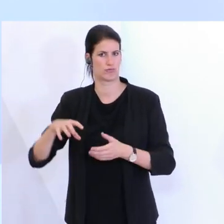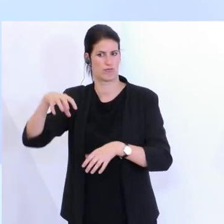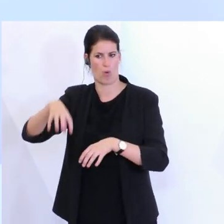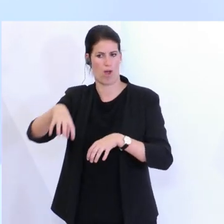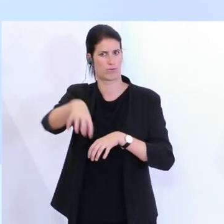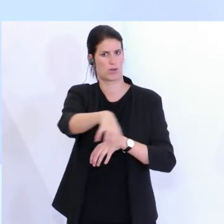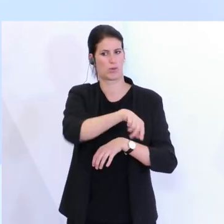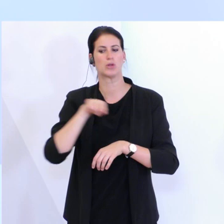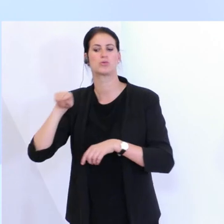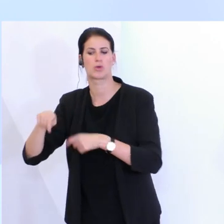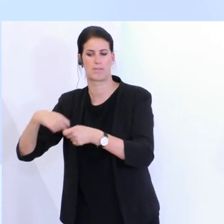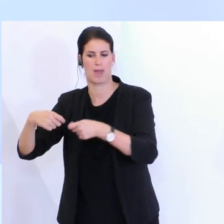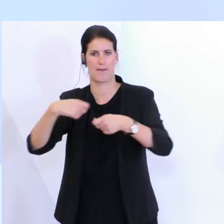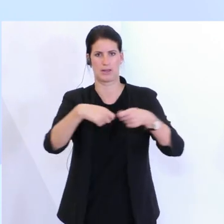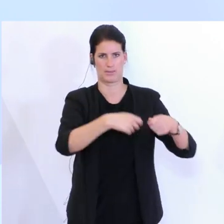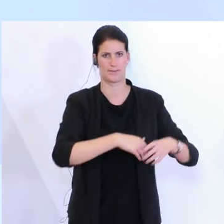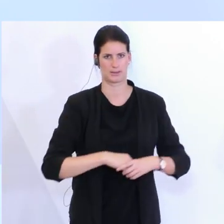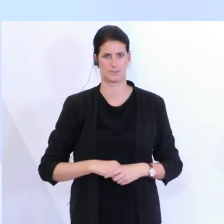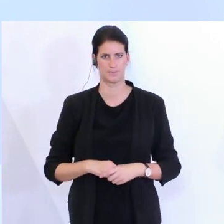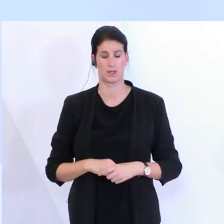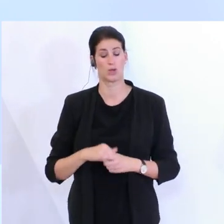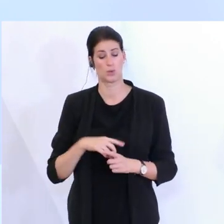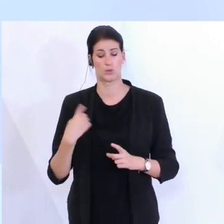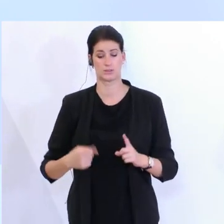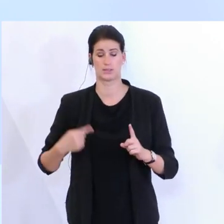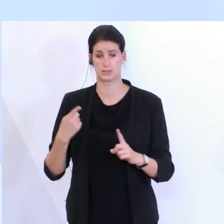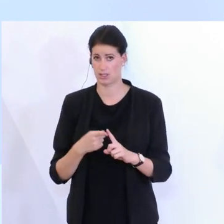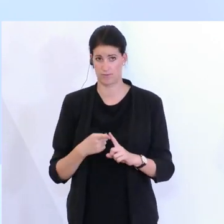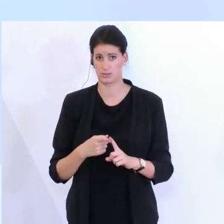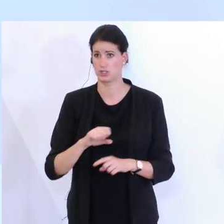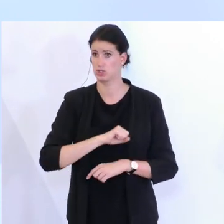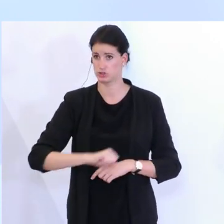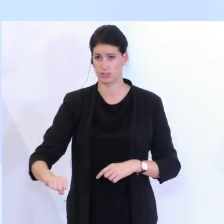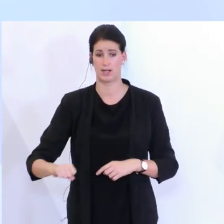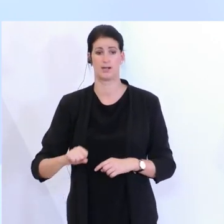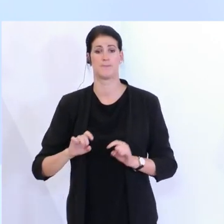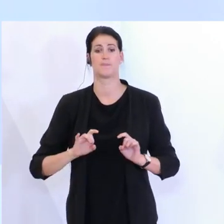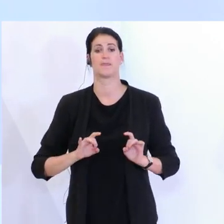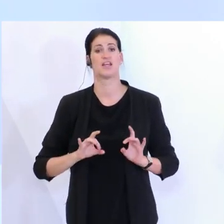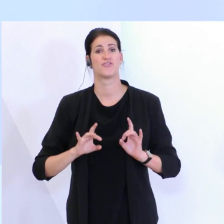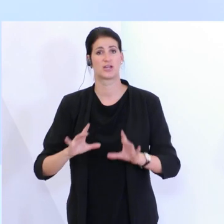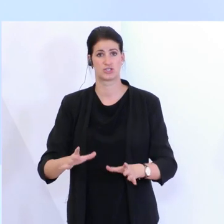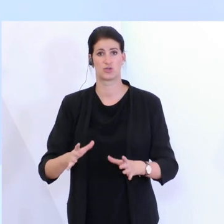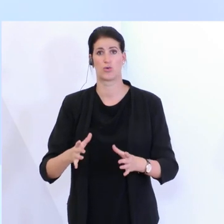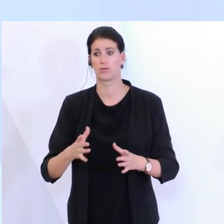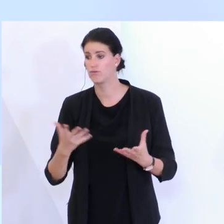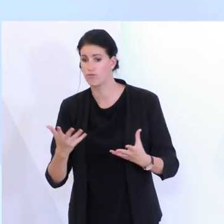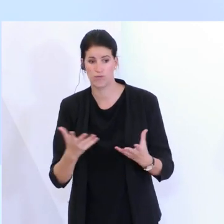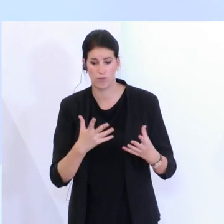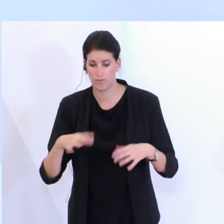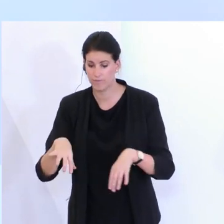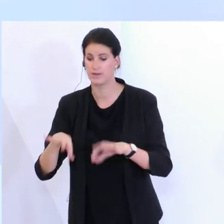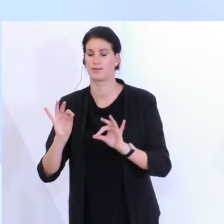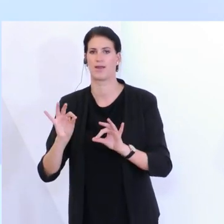Unser Ziel mit dem Programm ist es ja vor allem sehr schnell Infektionsherde und Cluster zu finden und die halt dann auch zu